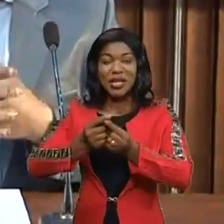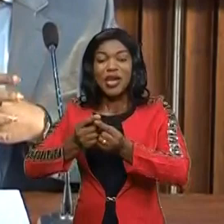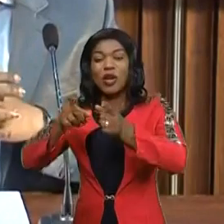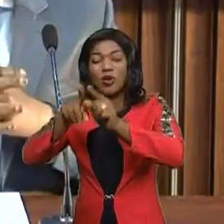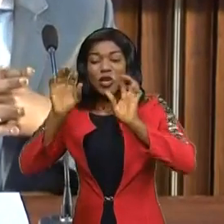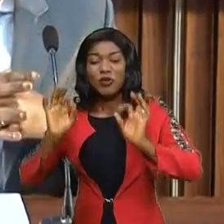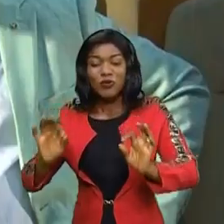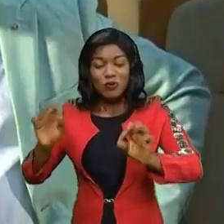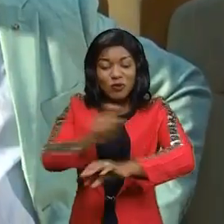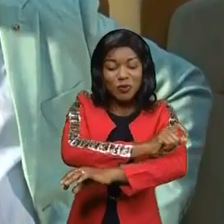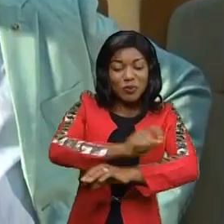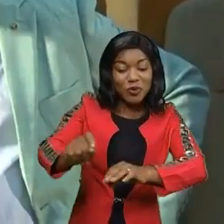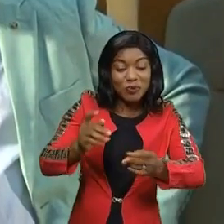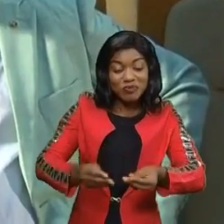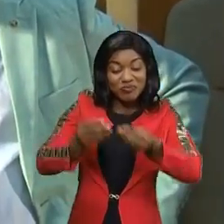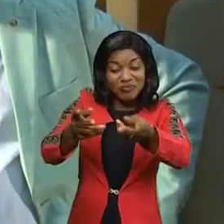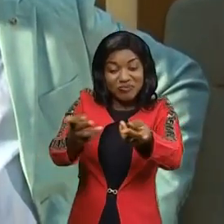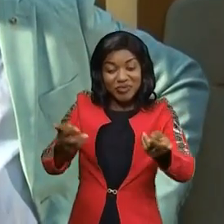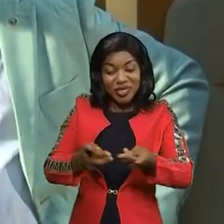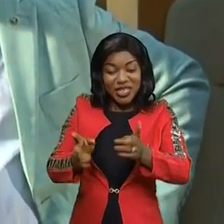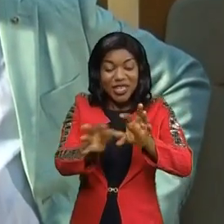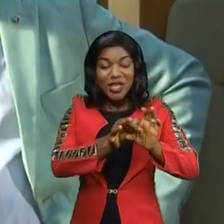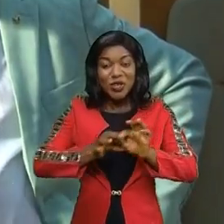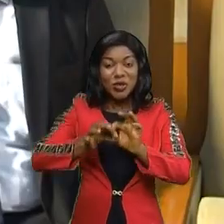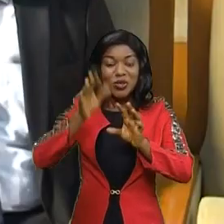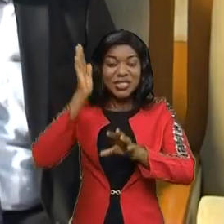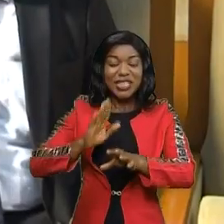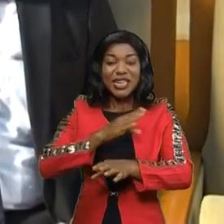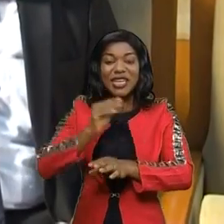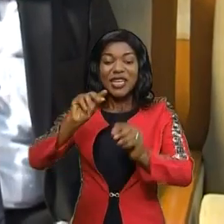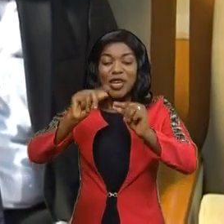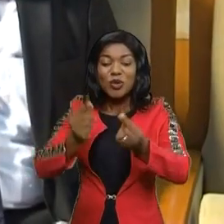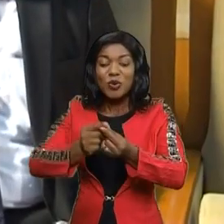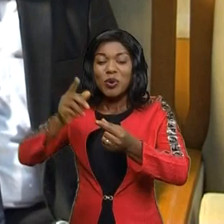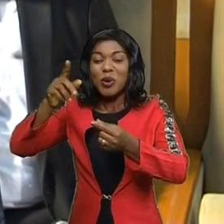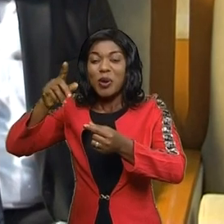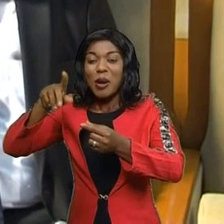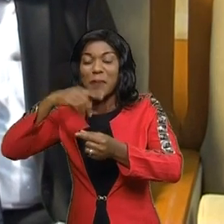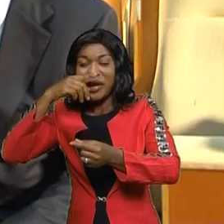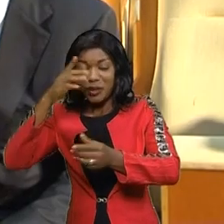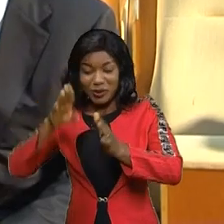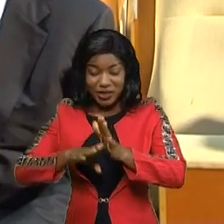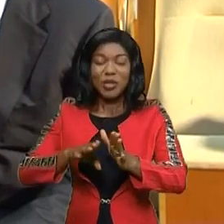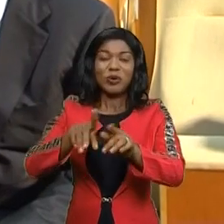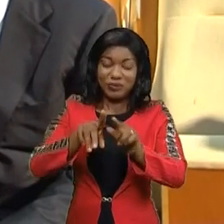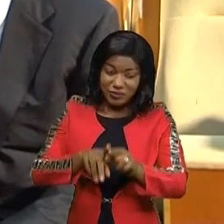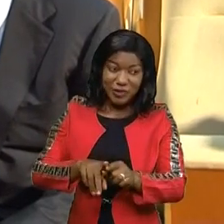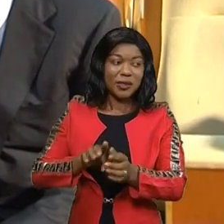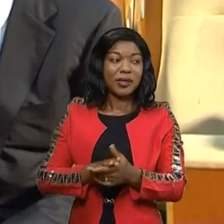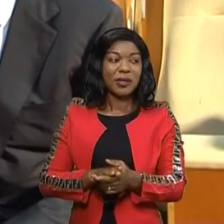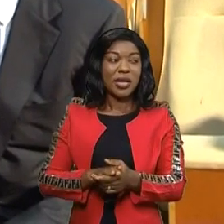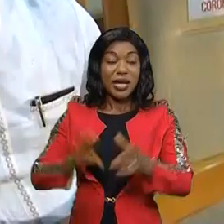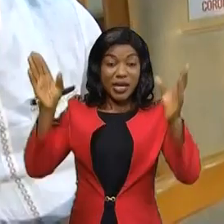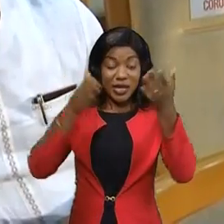Un nouveau bureau est en place, il est de l'Union sacrée, et les groupes parlementaires ont aussi subi l'onde des chocs. Sur demande du